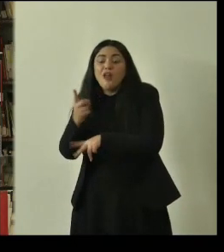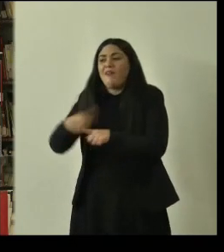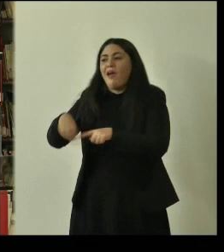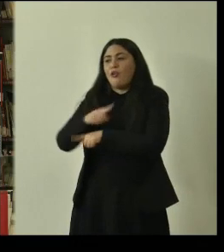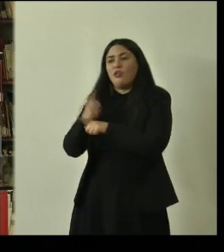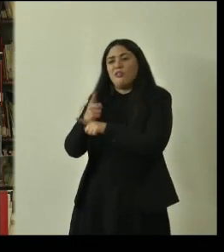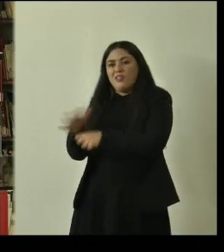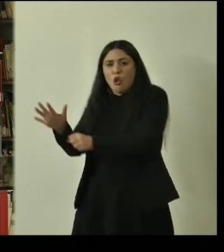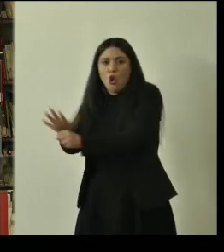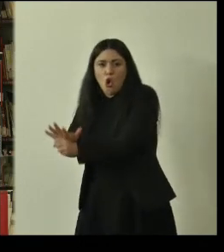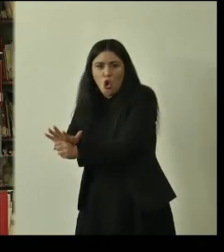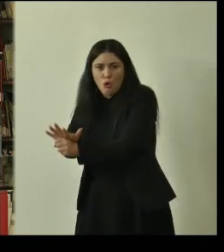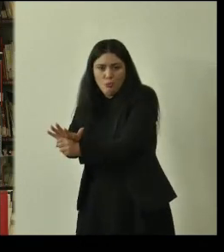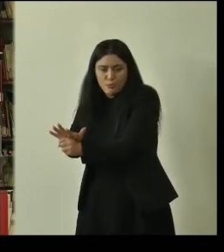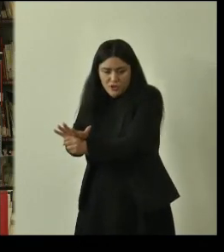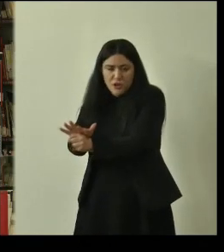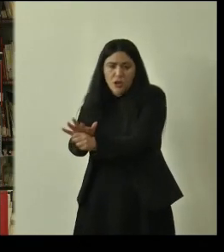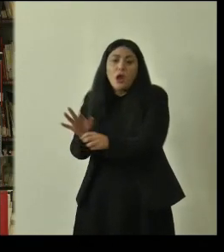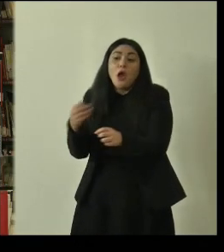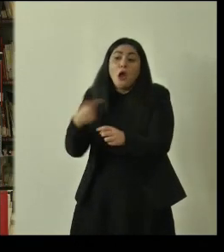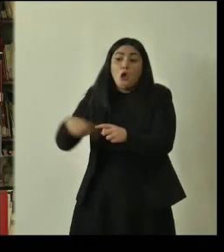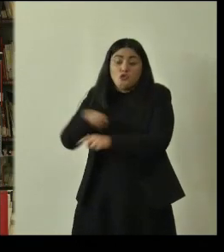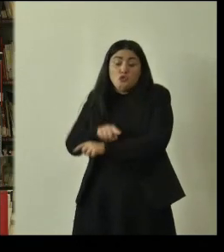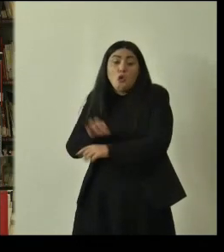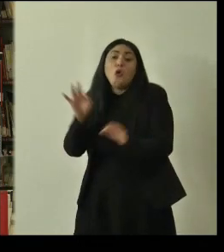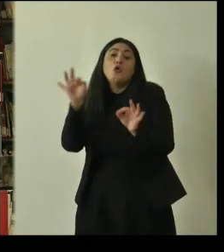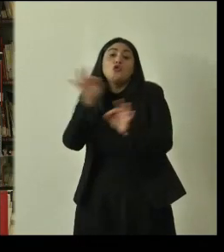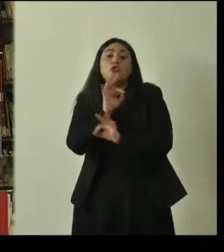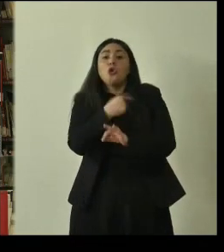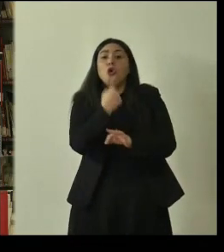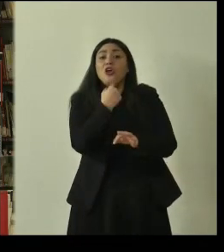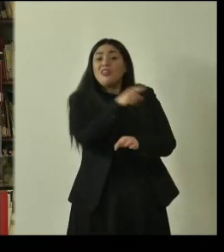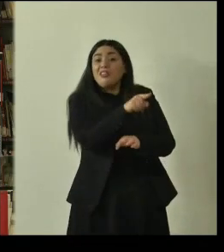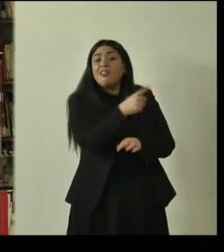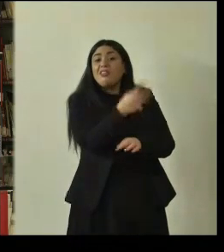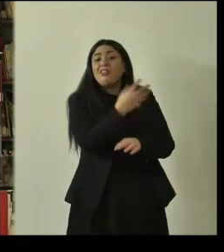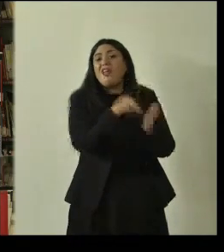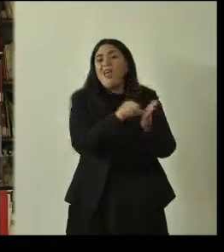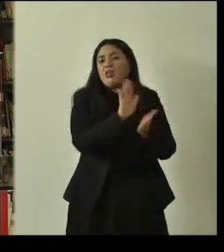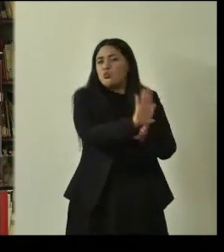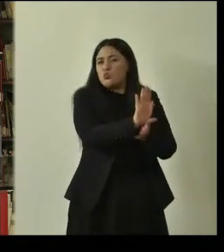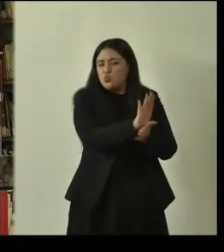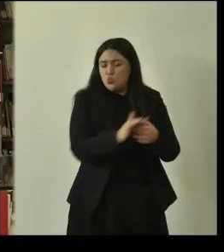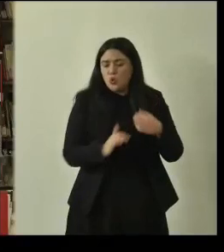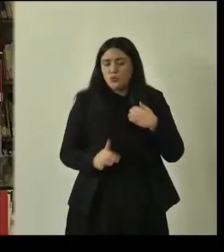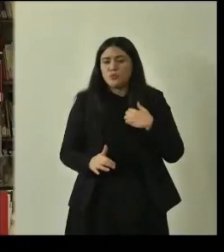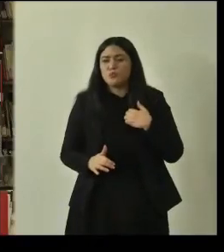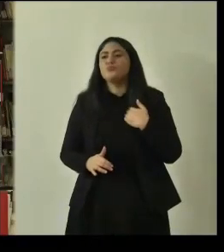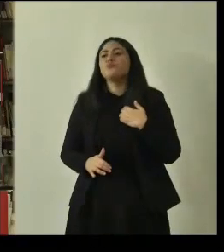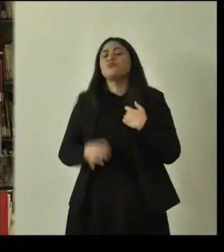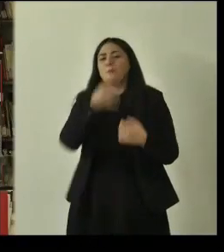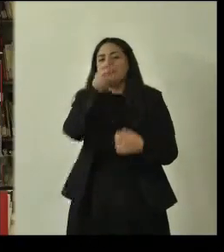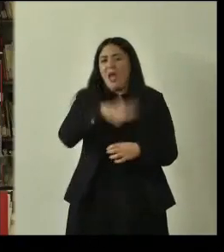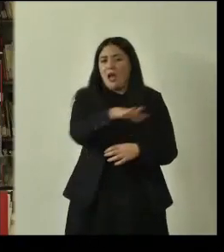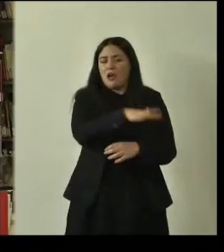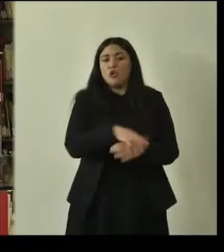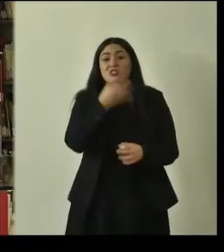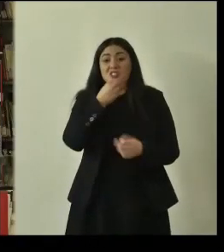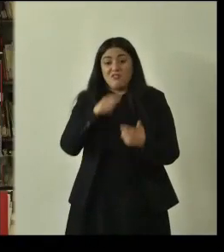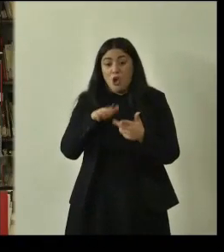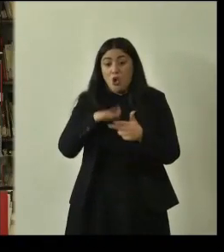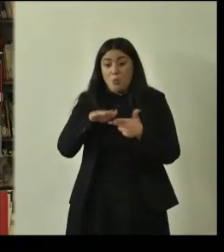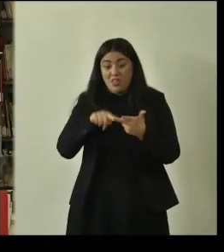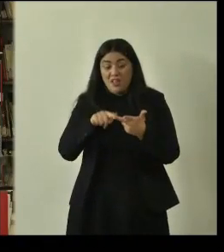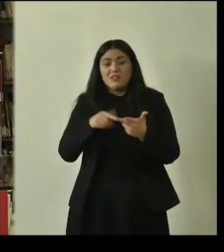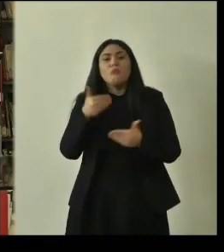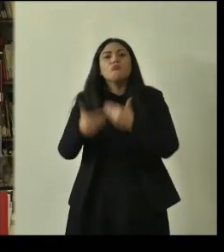di arrivare noi o ad esempio in certi casi l'ente parco quando c'è quindi dobbiamo rivedere le competenze, le